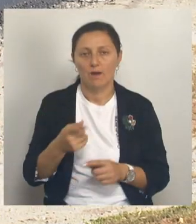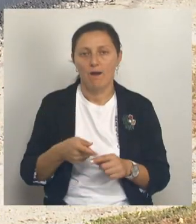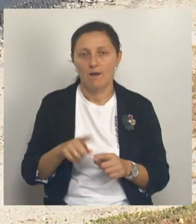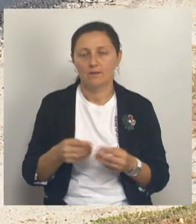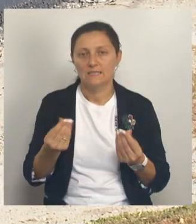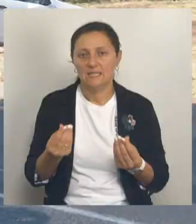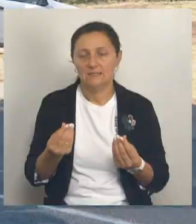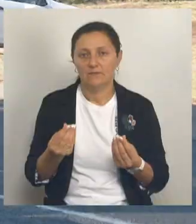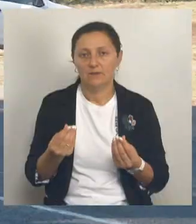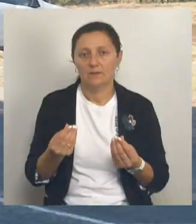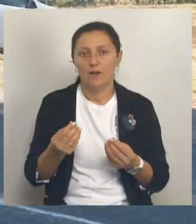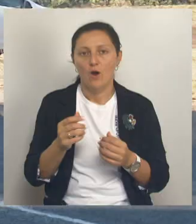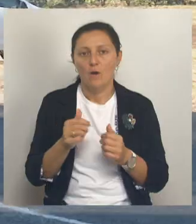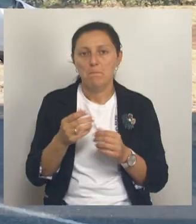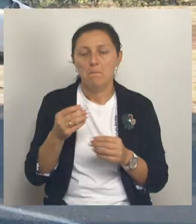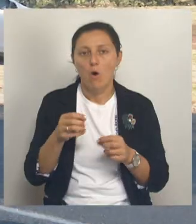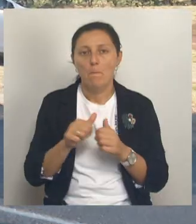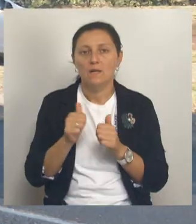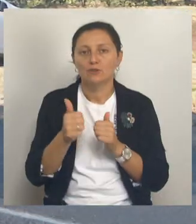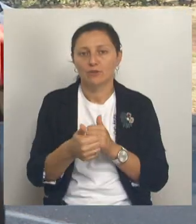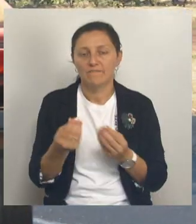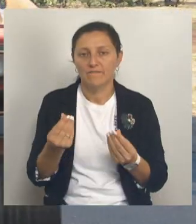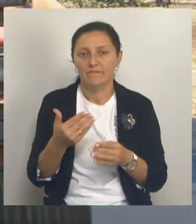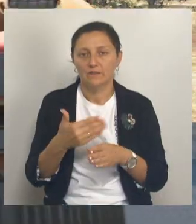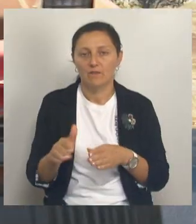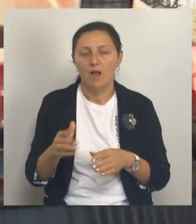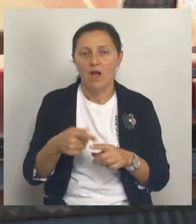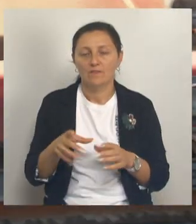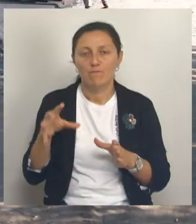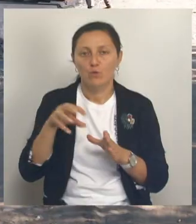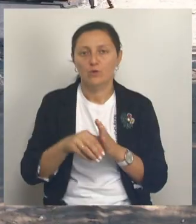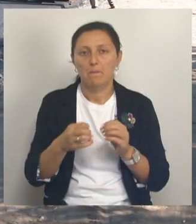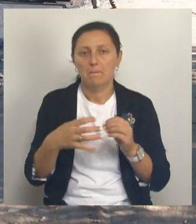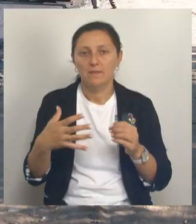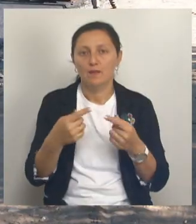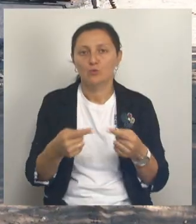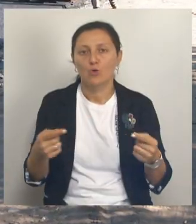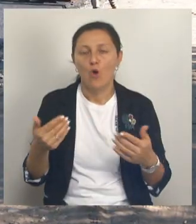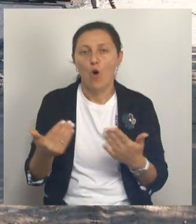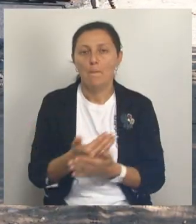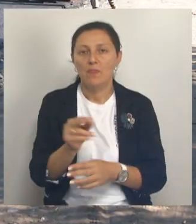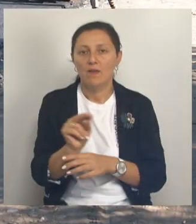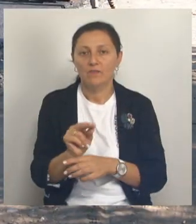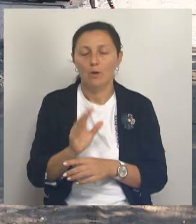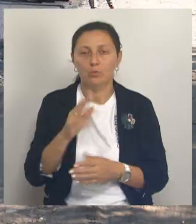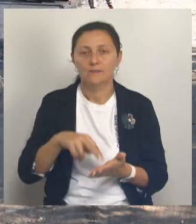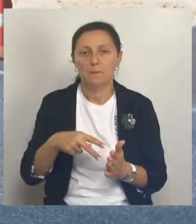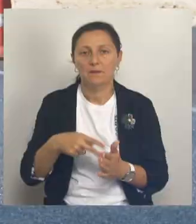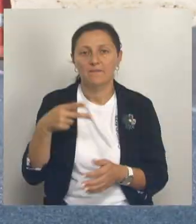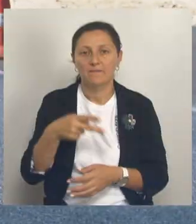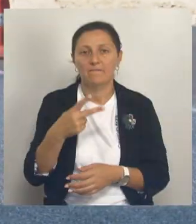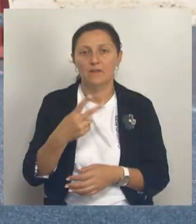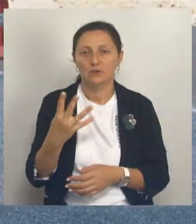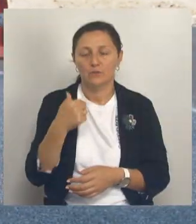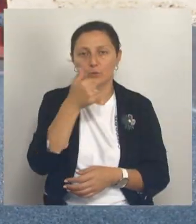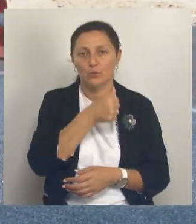средство опережающего финансирования. Участок регионального значения входит в 15 других, обновления которых запланировали на 2024.